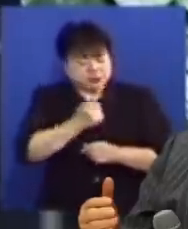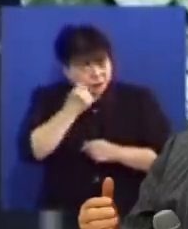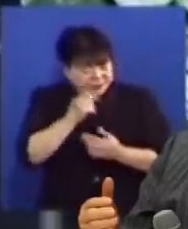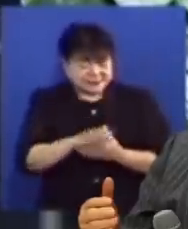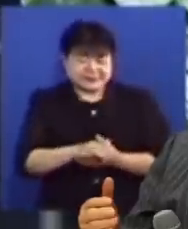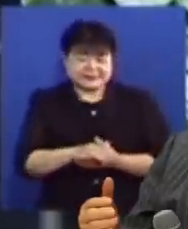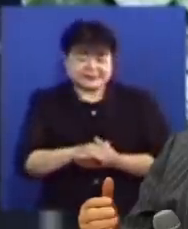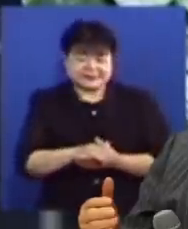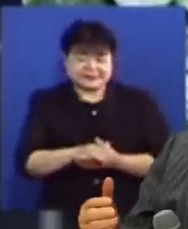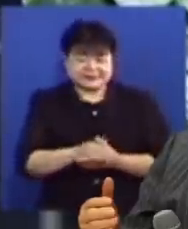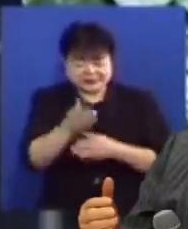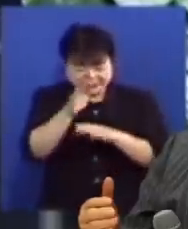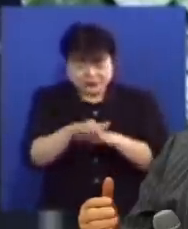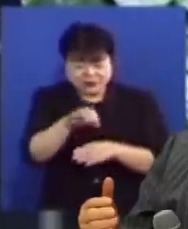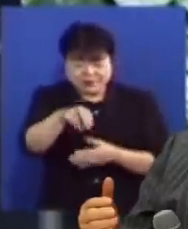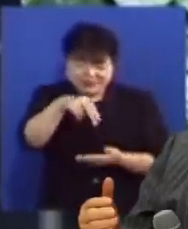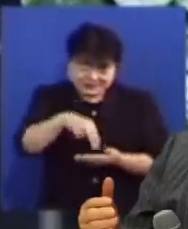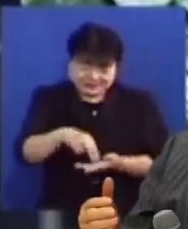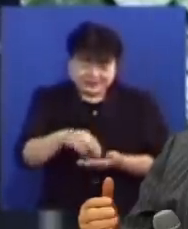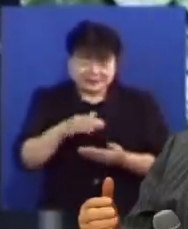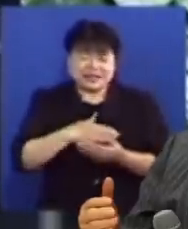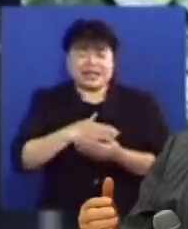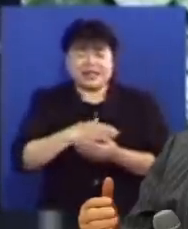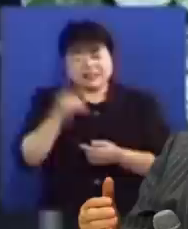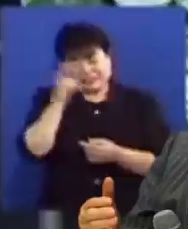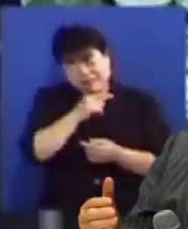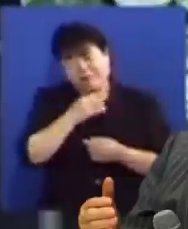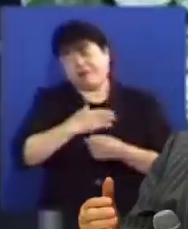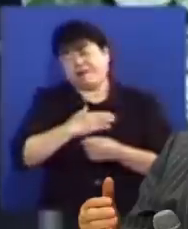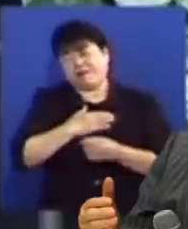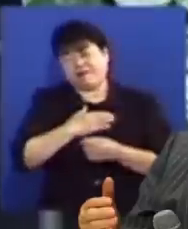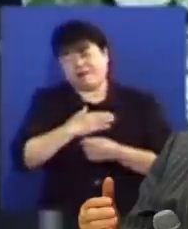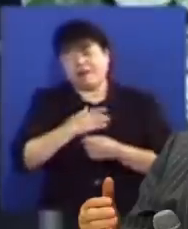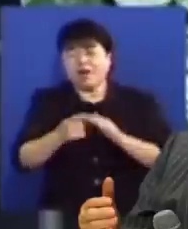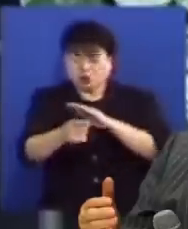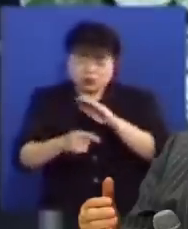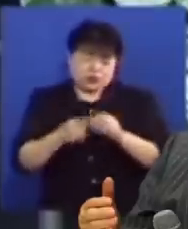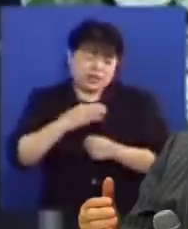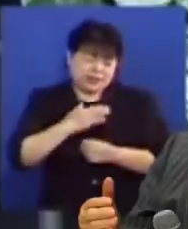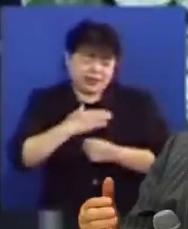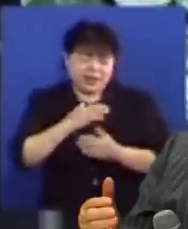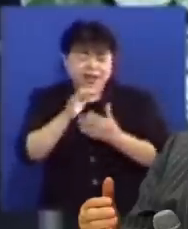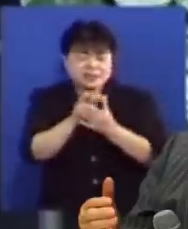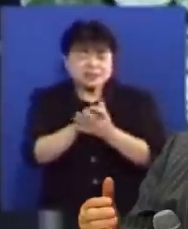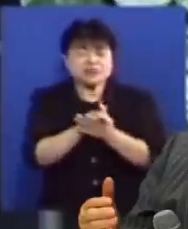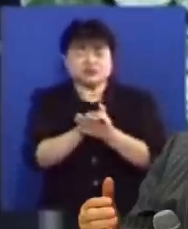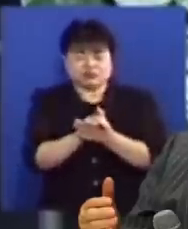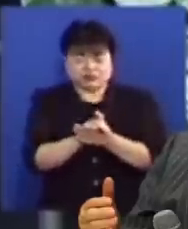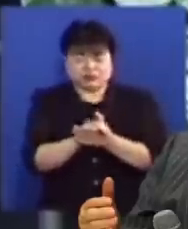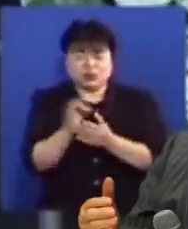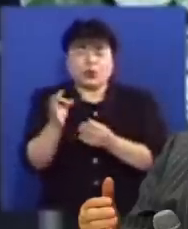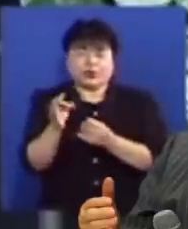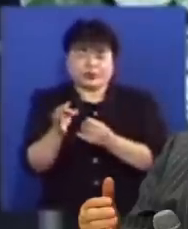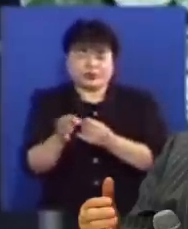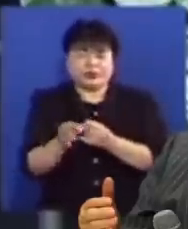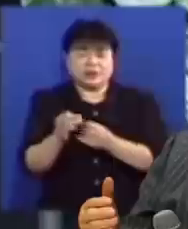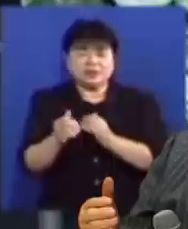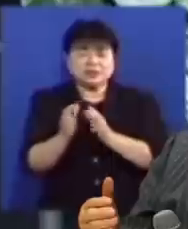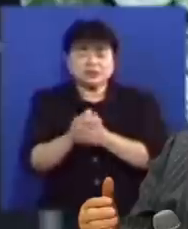성령들 앞에 나와서 나는 나쁜 놈입니다 난 도둑놈입니다 친구의 아내의 돈을